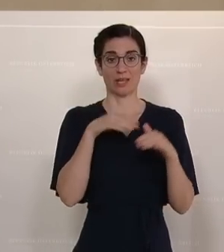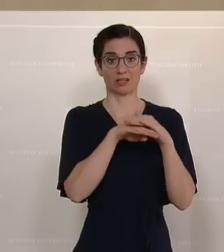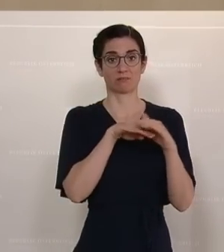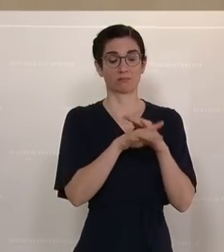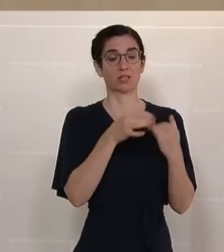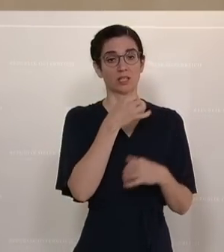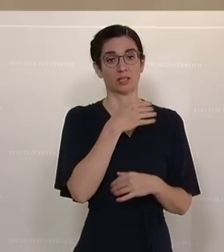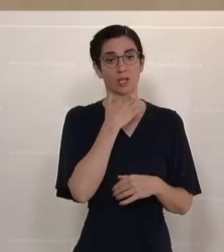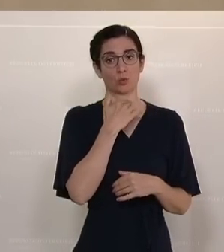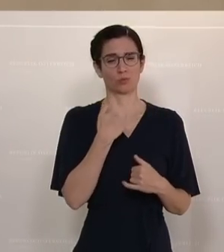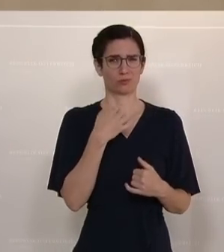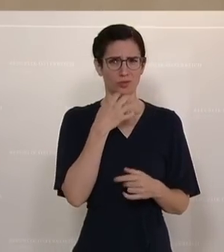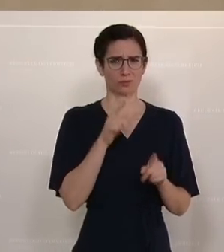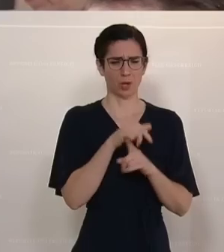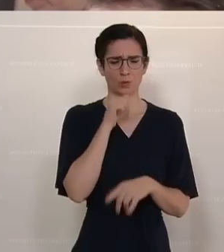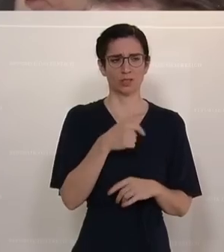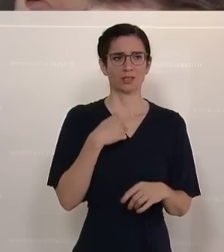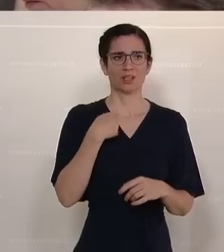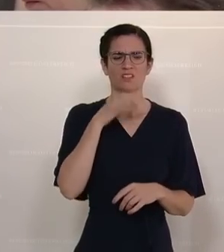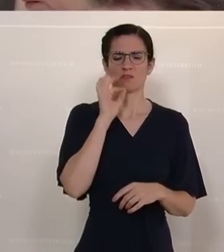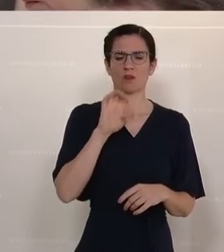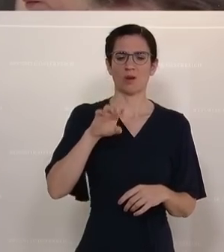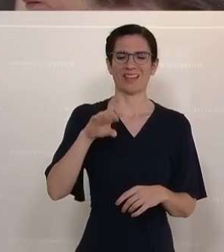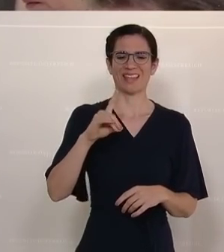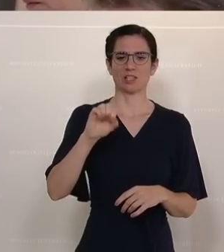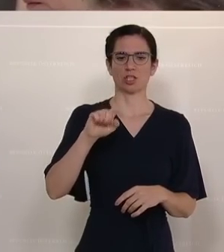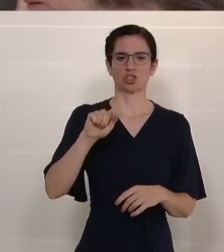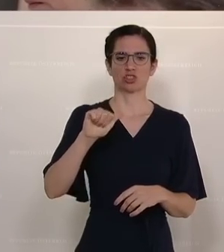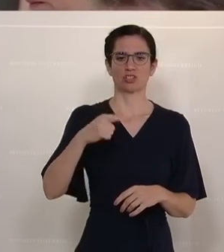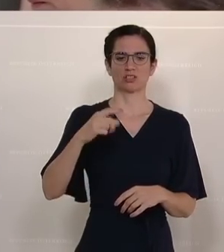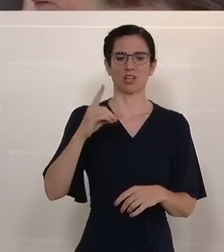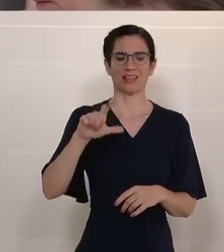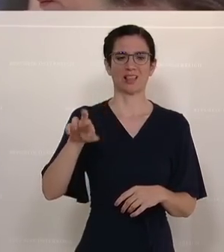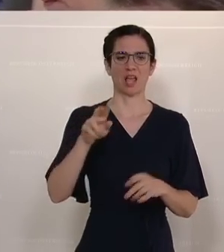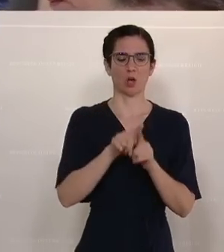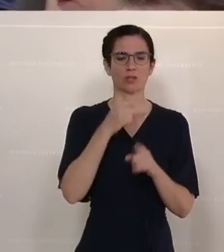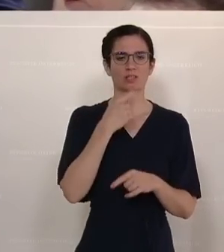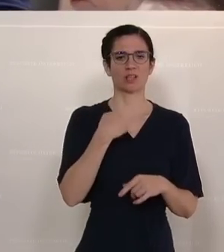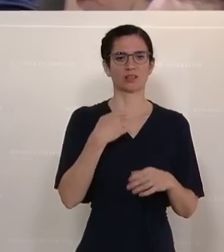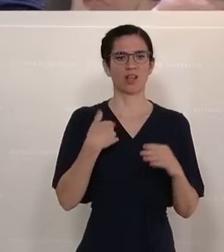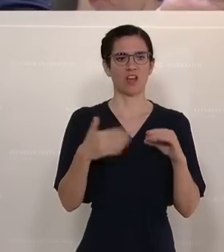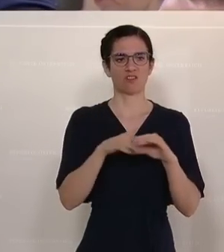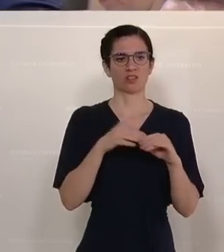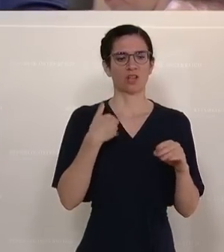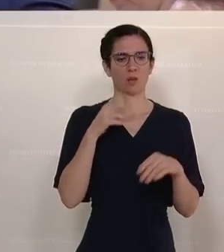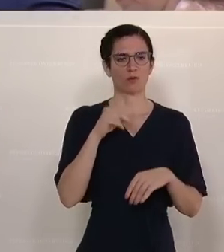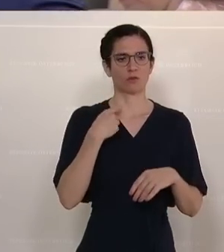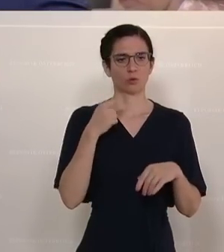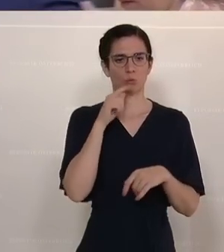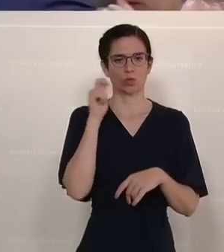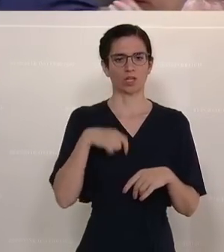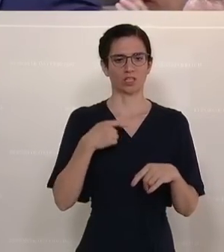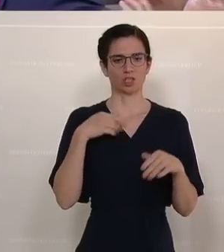Kollegin Edtstadler hat dann ebenfalls gleich zu Beginn, Ende Februar erklärt, Aufnahme für ukrainische Flüchtlinge